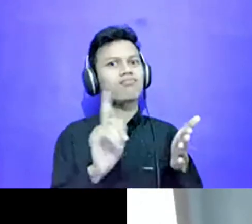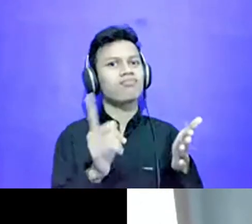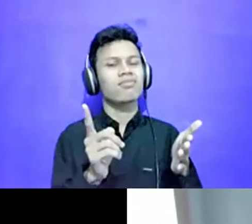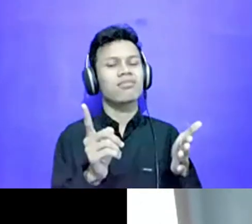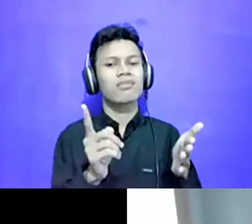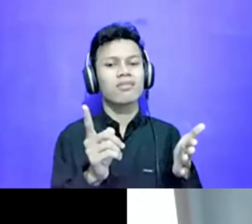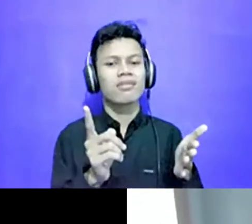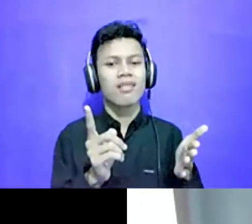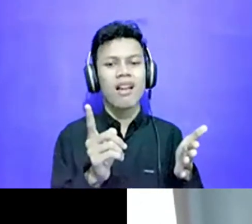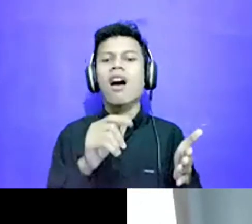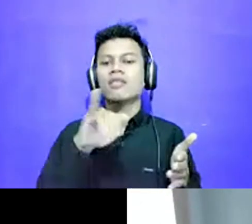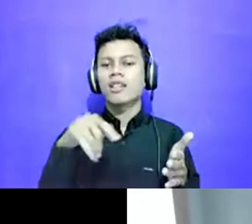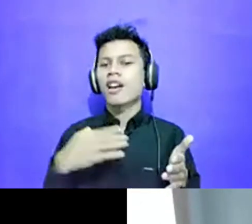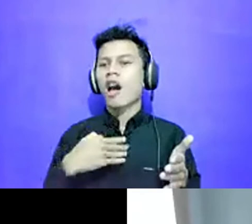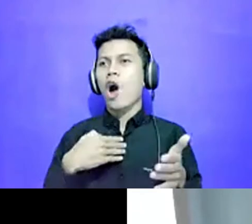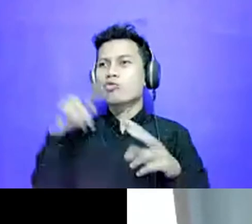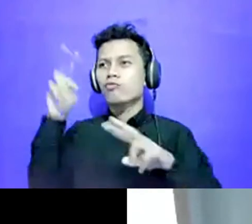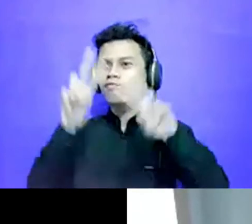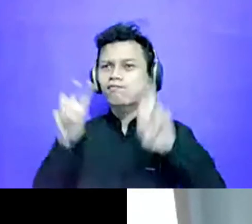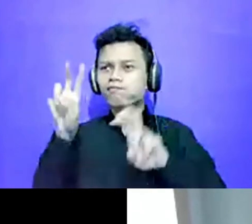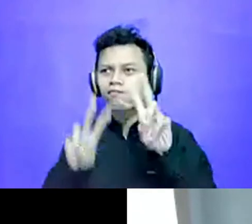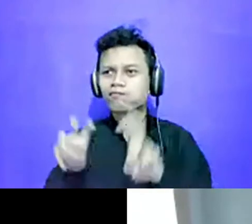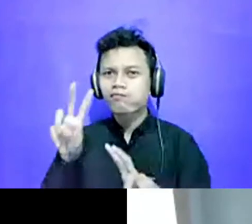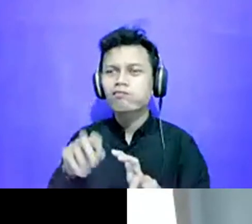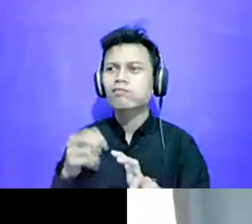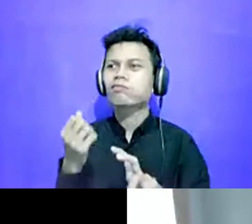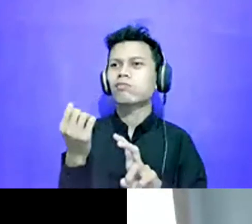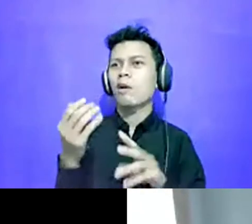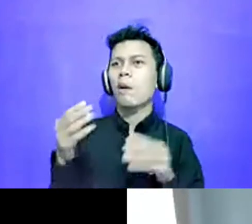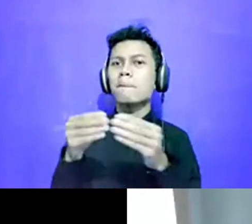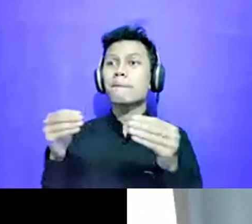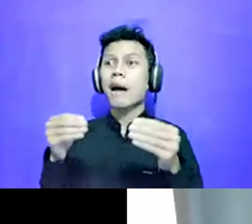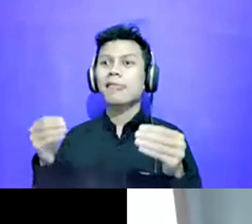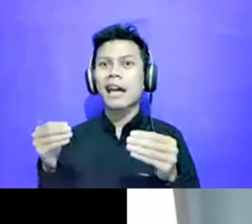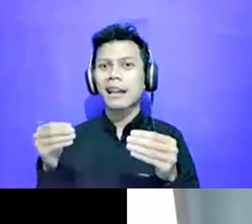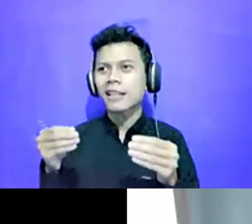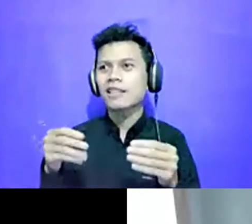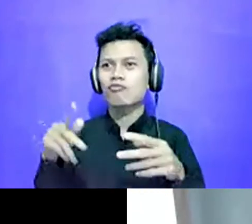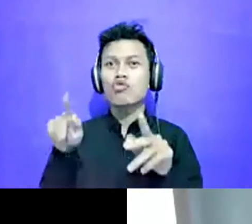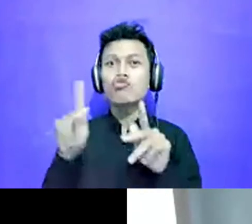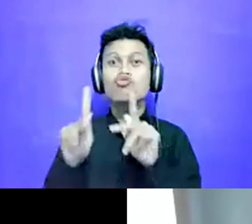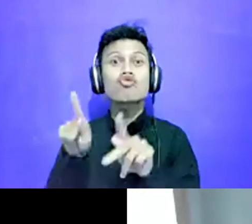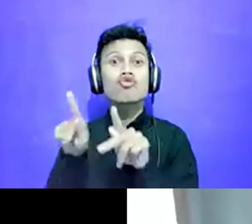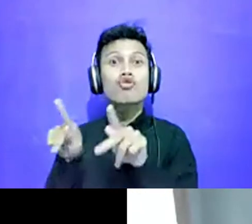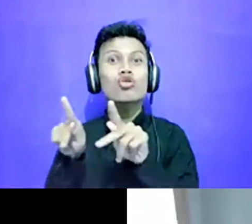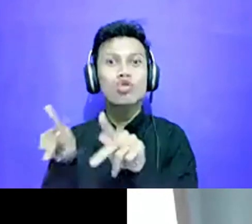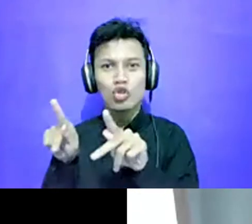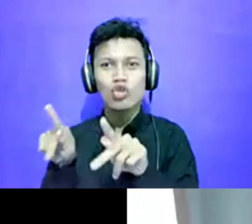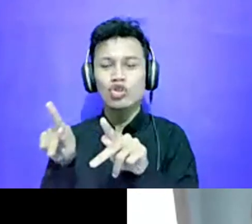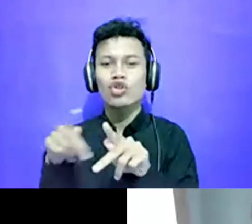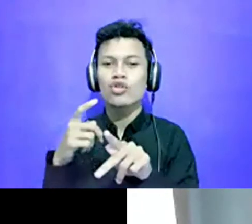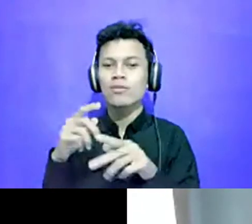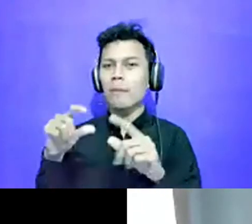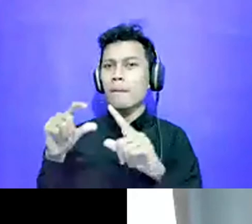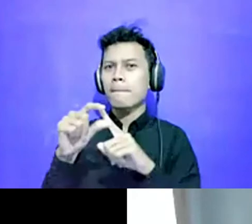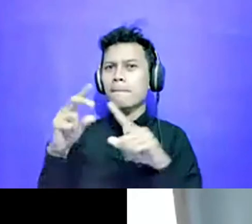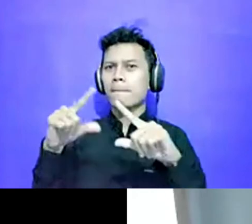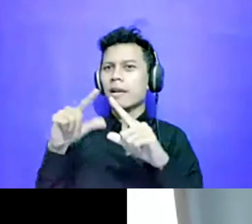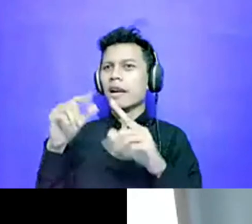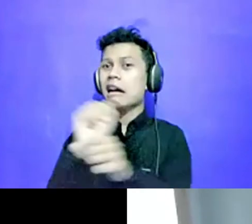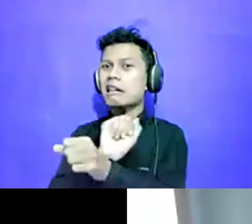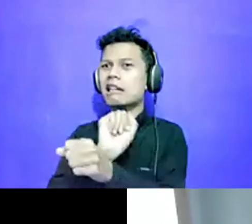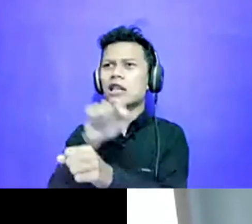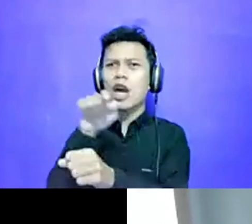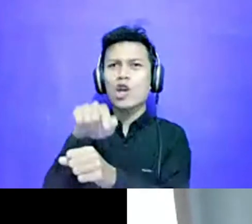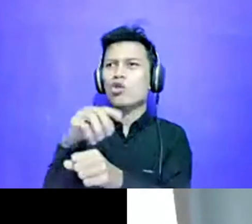yang dijual di program kartu prakerja yang itu tidak ramah terhadap disabilitas. Itu